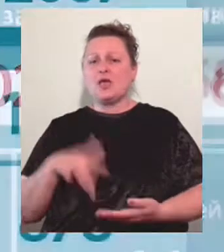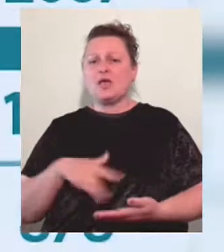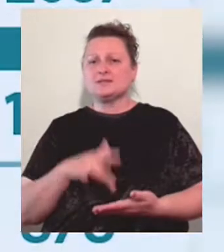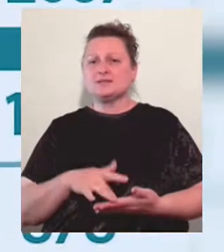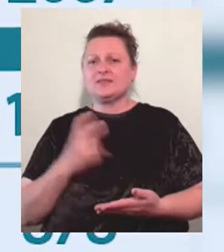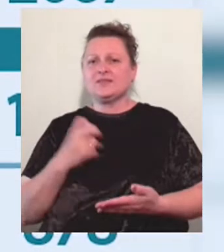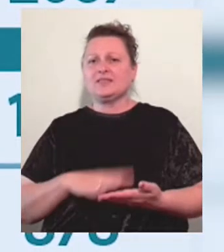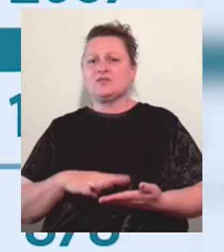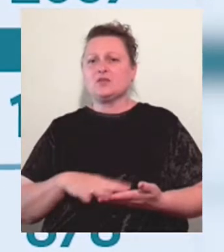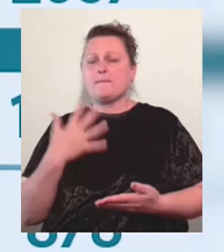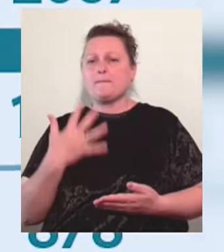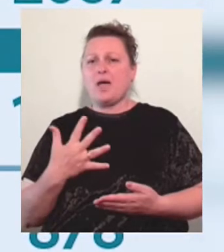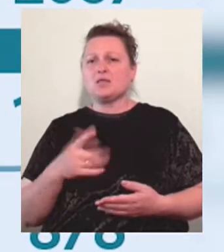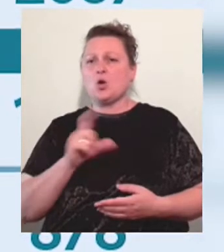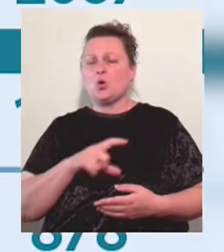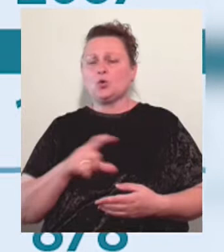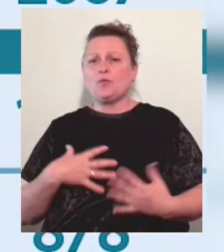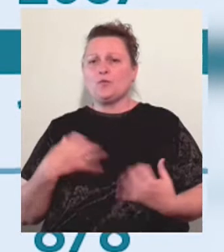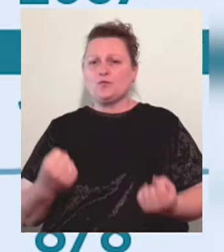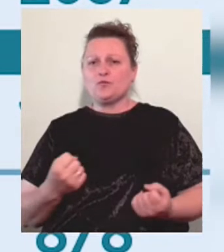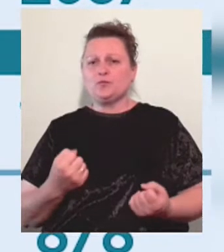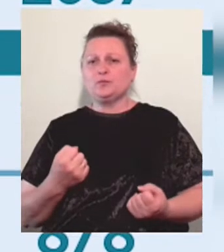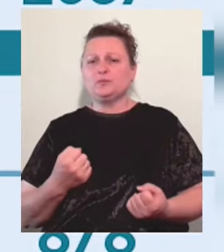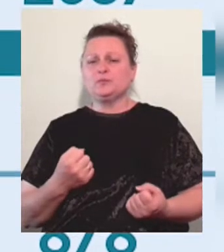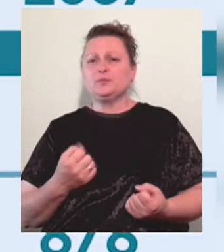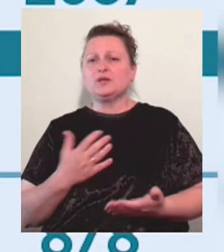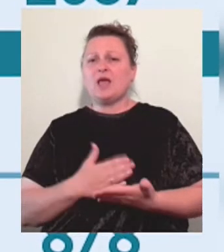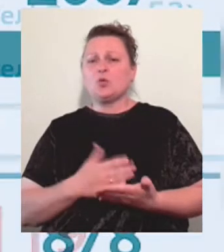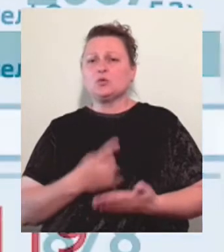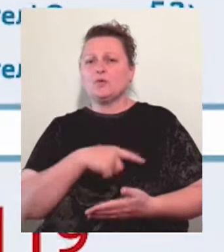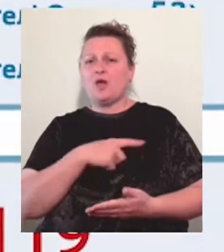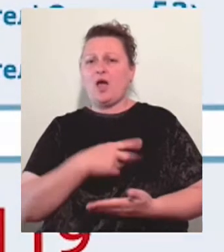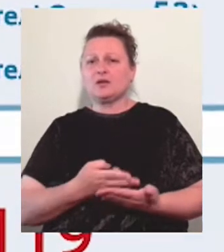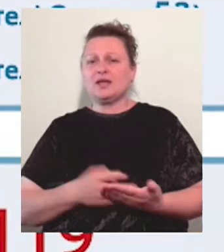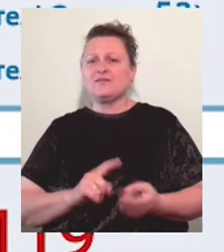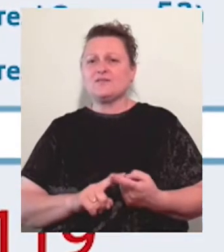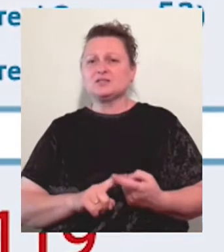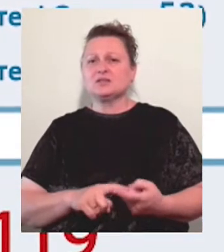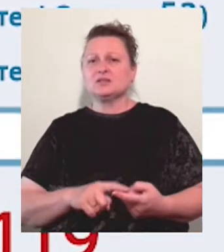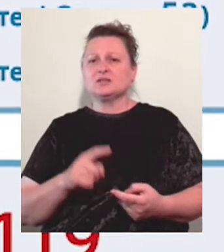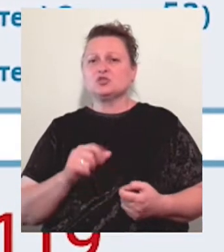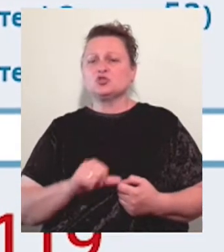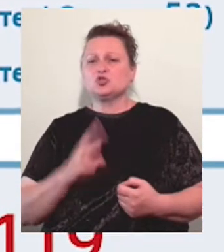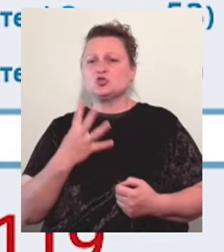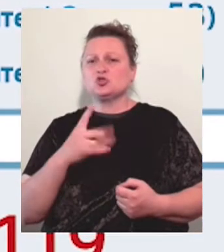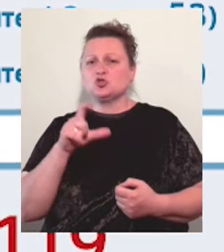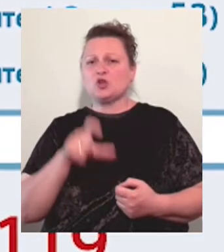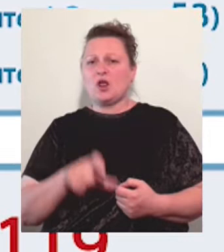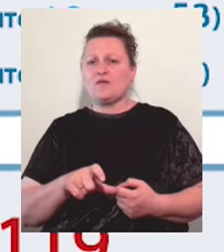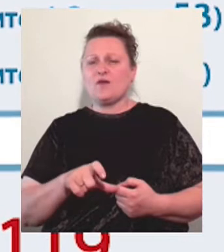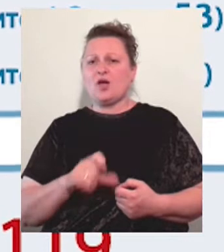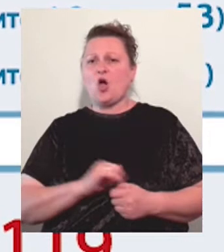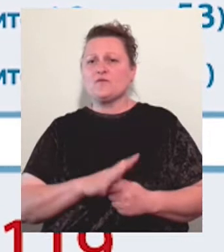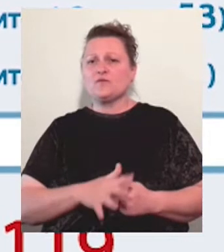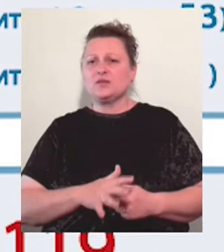295 одеситів одужали. Наразі на стаціонарному лікуванні в міській інфекційній лікарні знаходиться 64 пацієнти з COVID